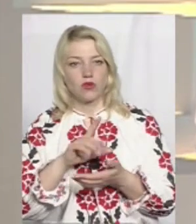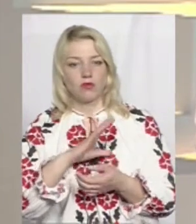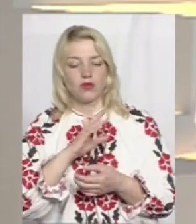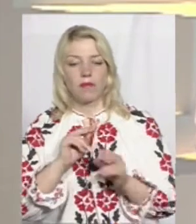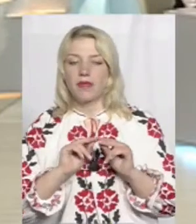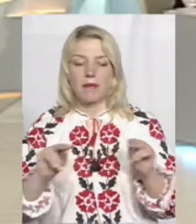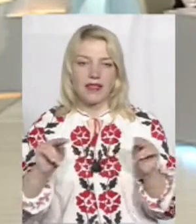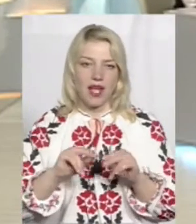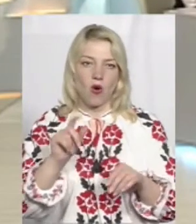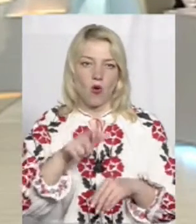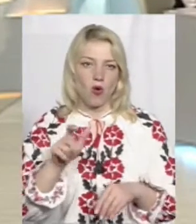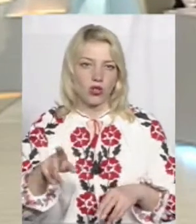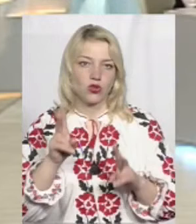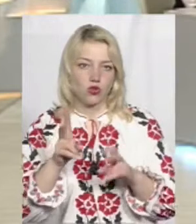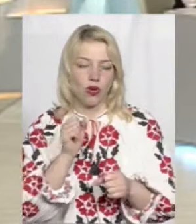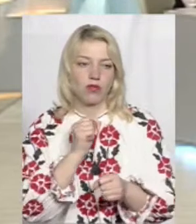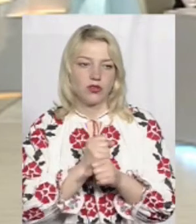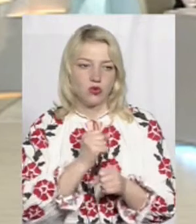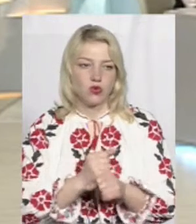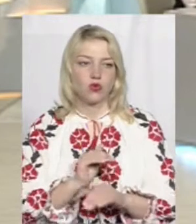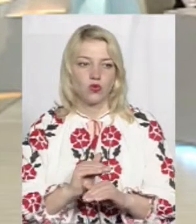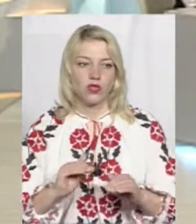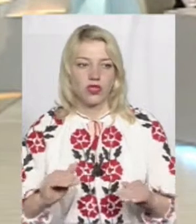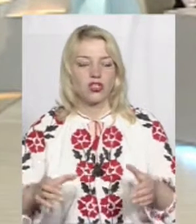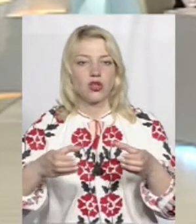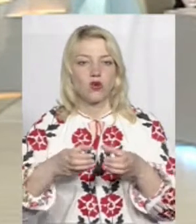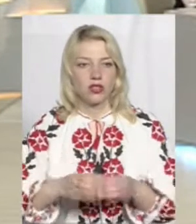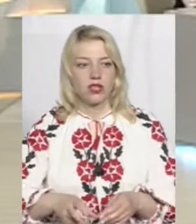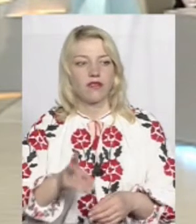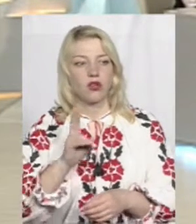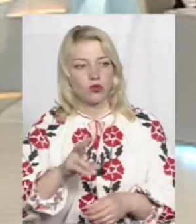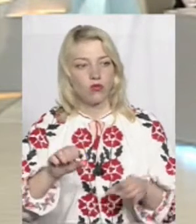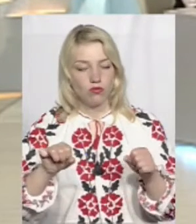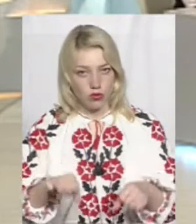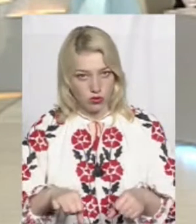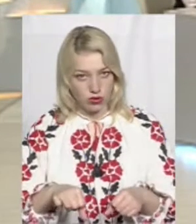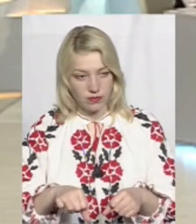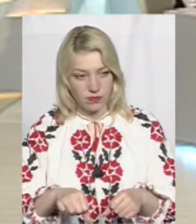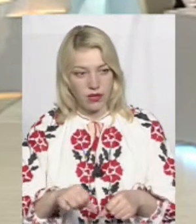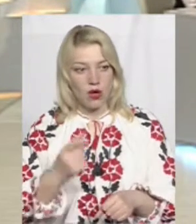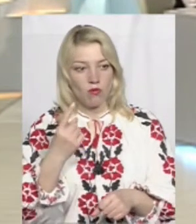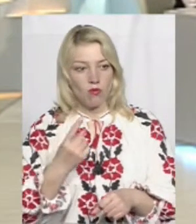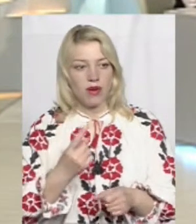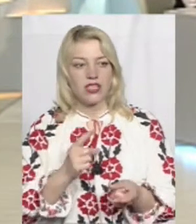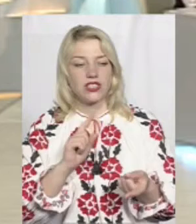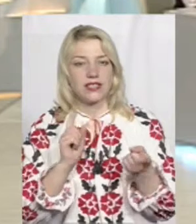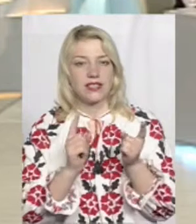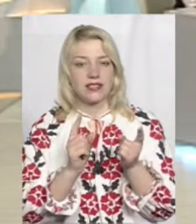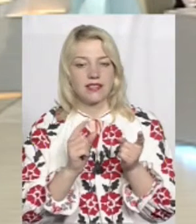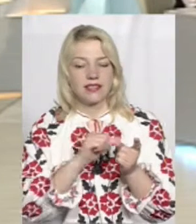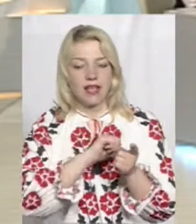Ну, педагоги, які працюють в дитячих колективах, які можуть, по-перше, стати самі